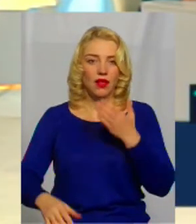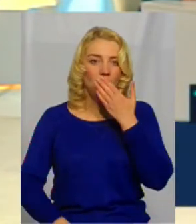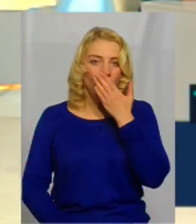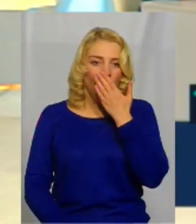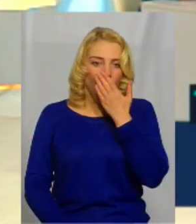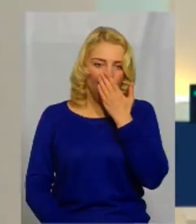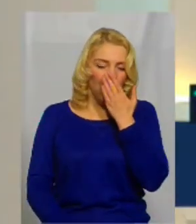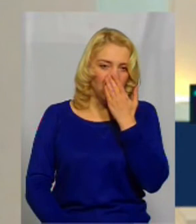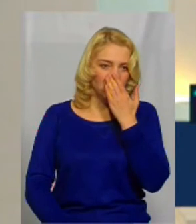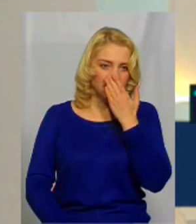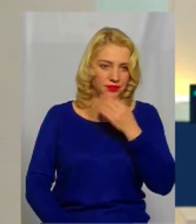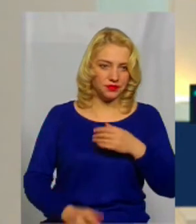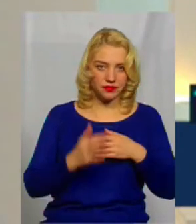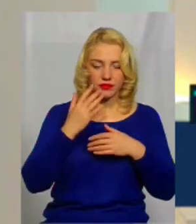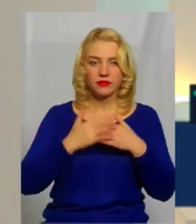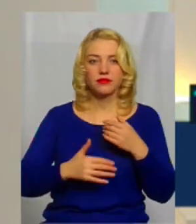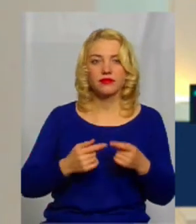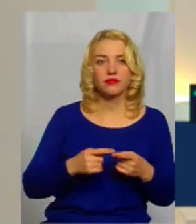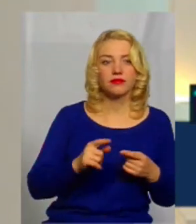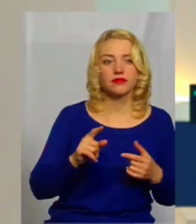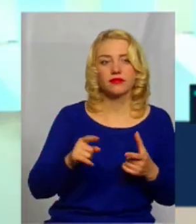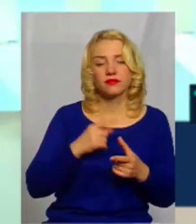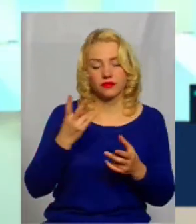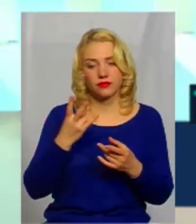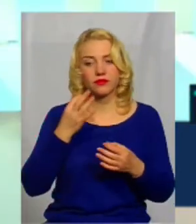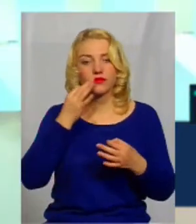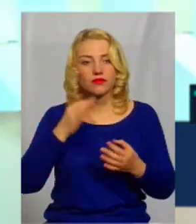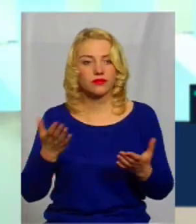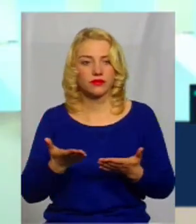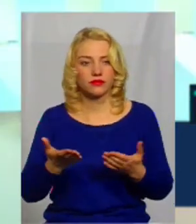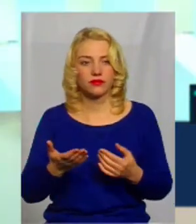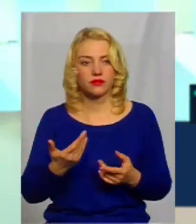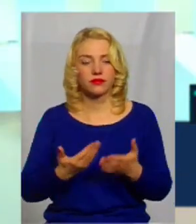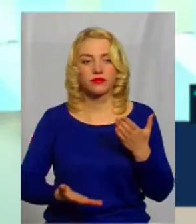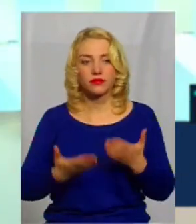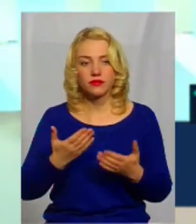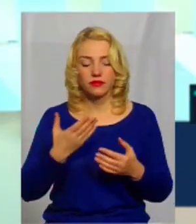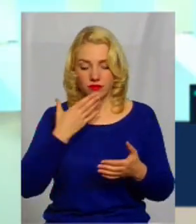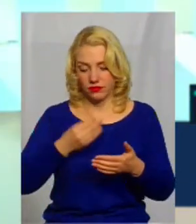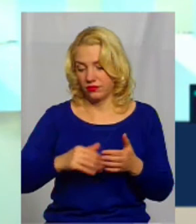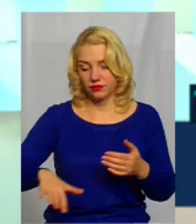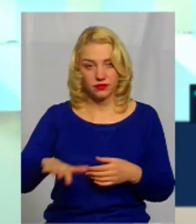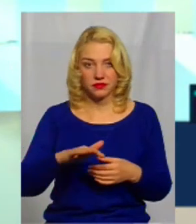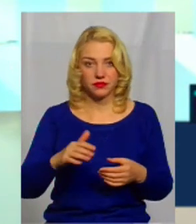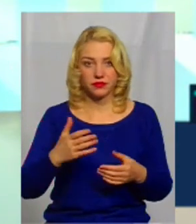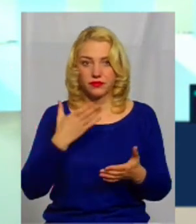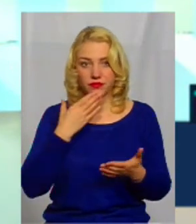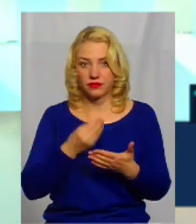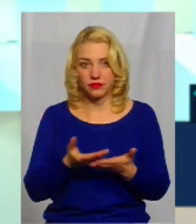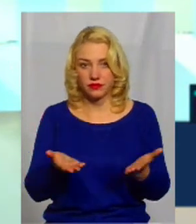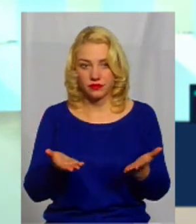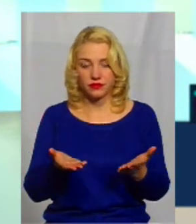що для цього треба? Якісь дозволи? Якщо це його власна територія, присадибна ділянка,